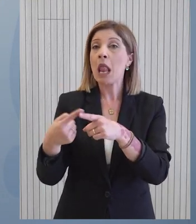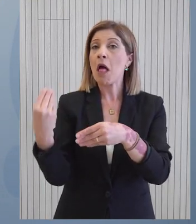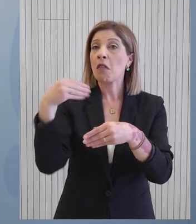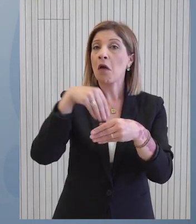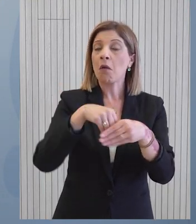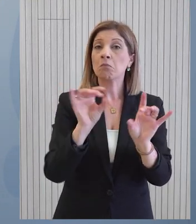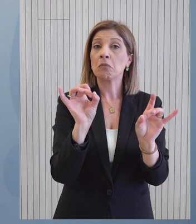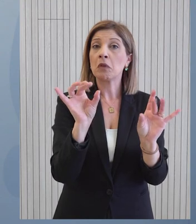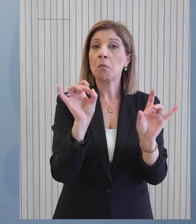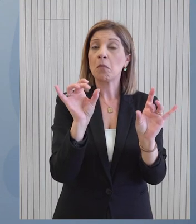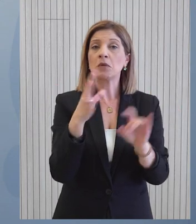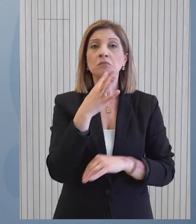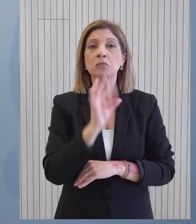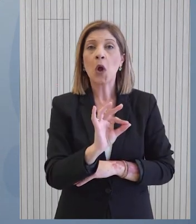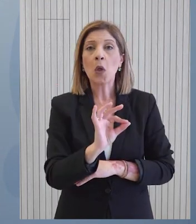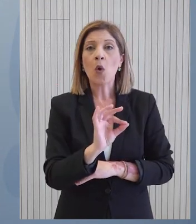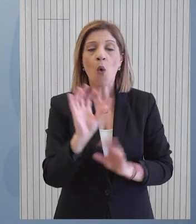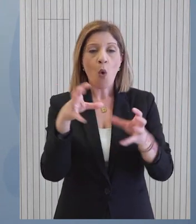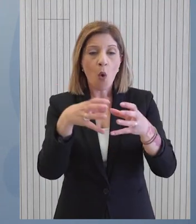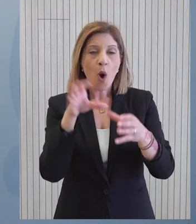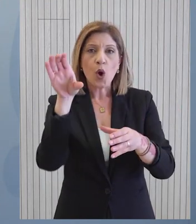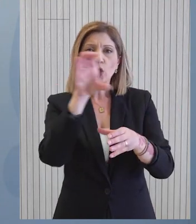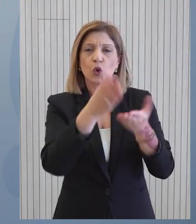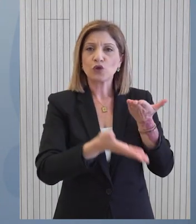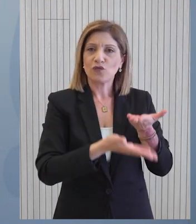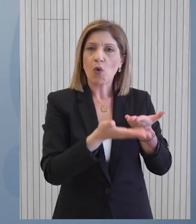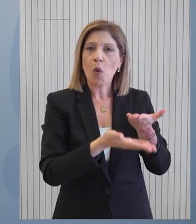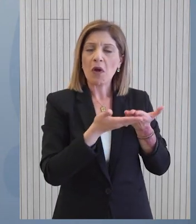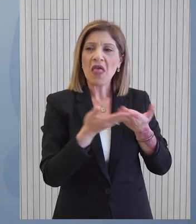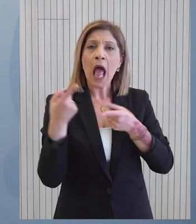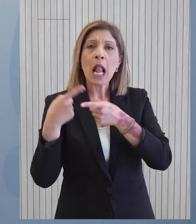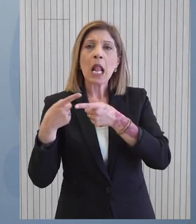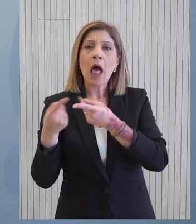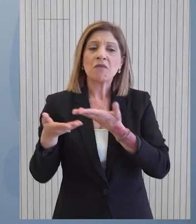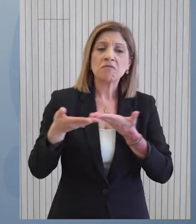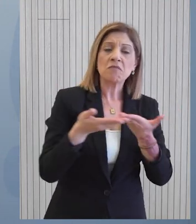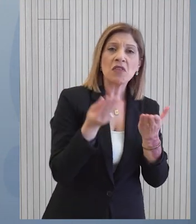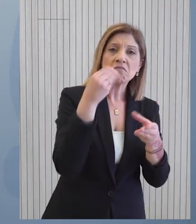αυτή την ομάδα των χώρων του συμβάλλου ή ήταν οι πρώτες που